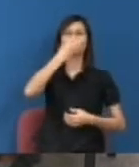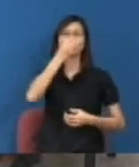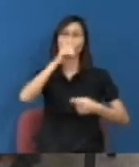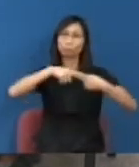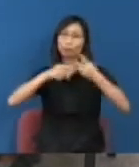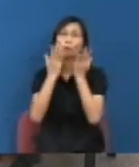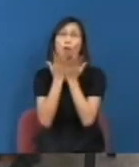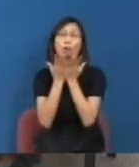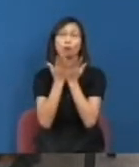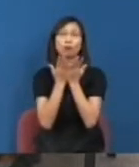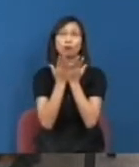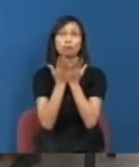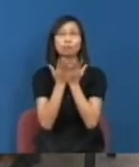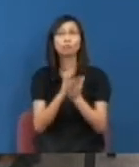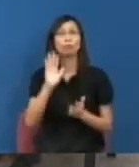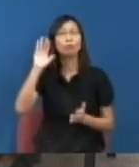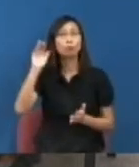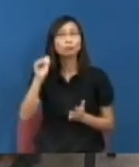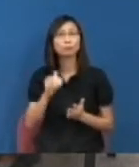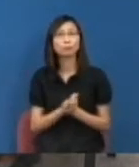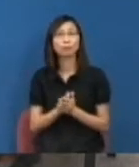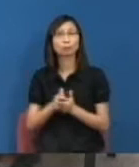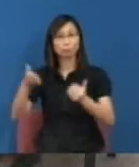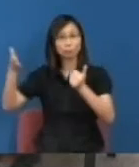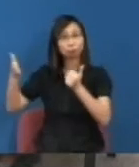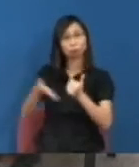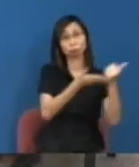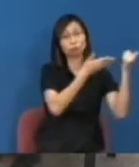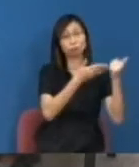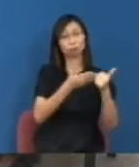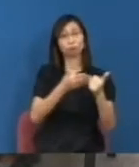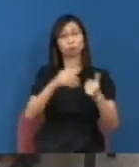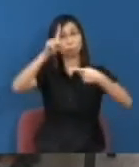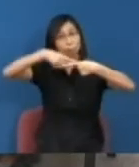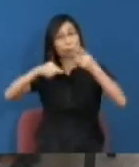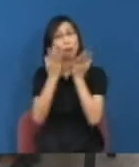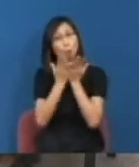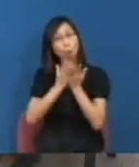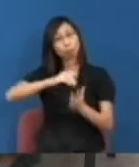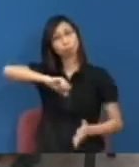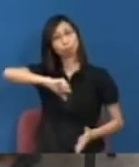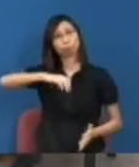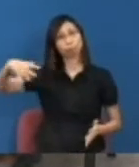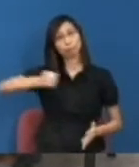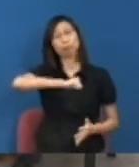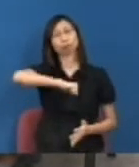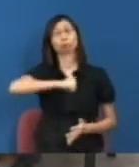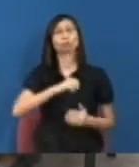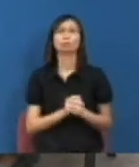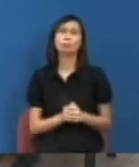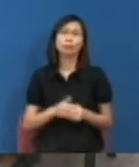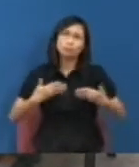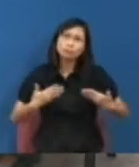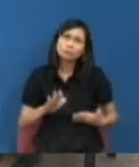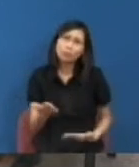竟然能夠把一個校長最終令到他下台直到今成今日好像將整個畫面反過來就是反